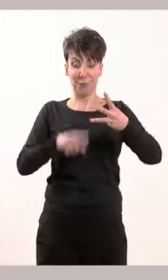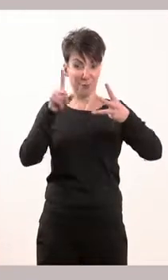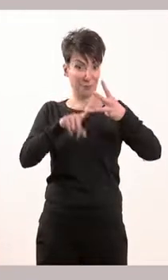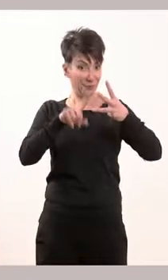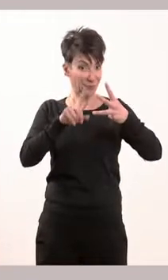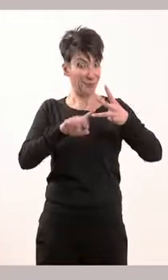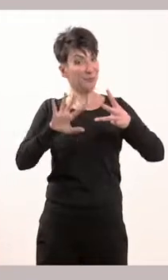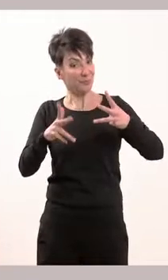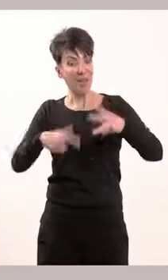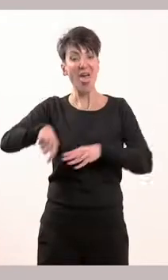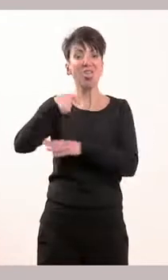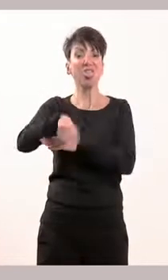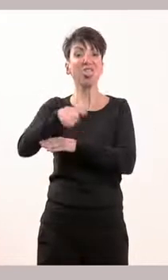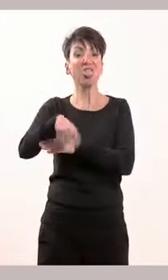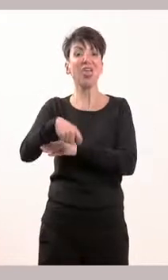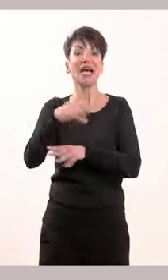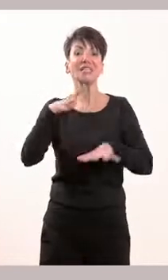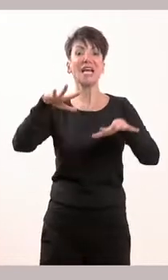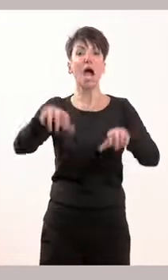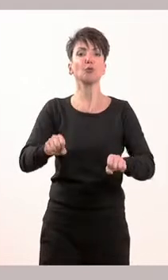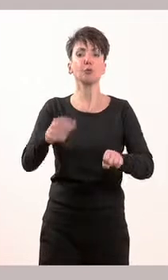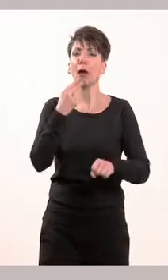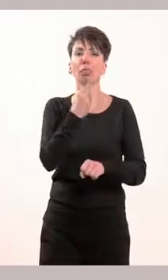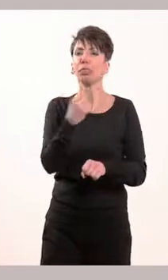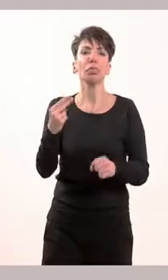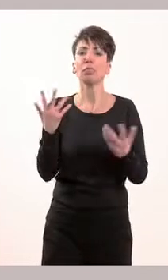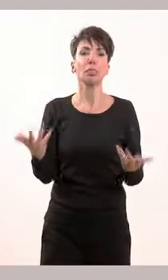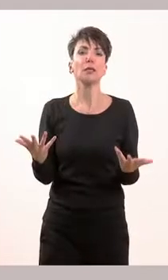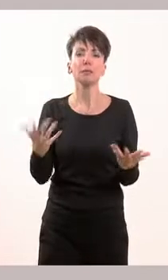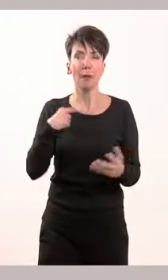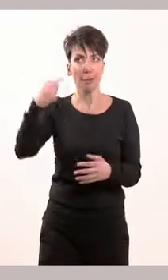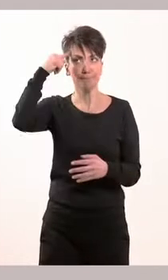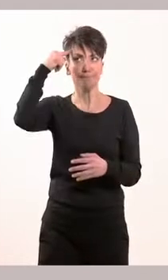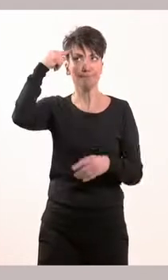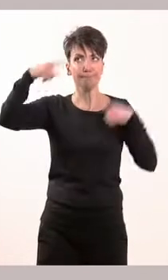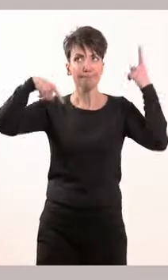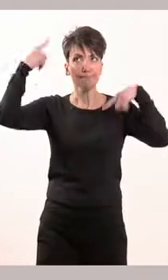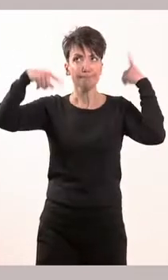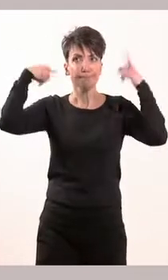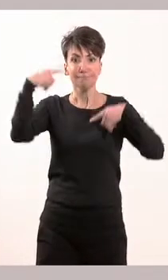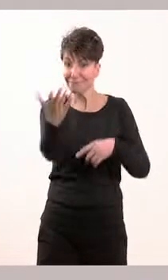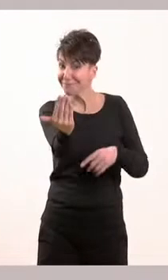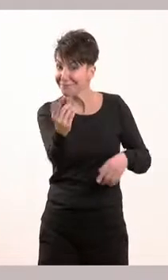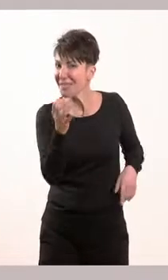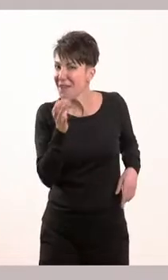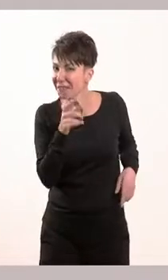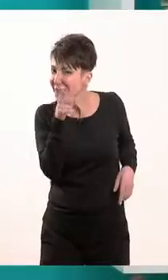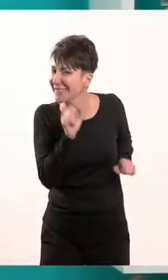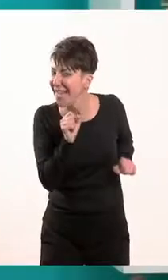εξουσία, παιδιά. Και όταν λέμε δικαστική εξουσία, τι έρχεται στο μυαλό σας, παιδιά, θα μου πει ο ταξιάρχης.